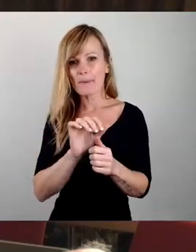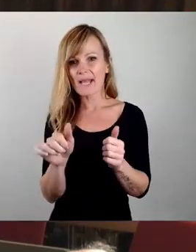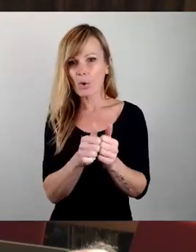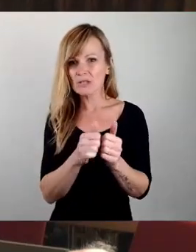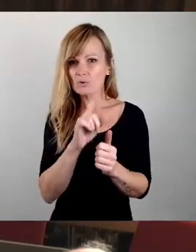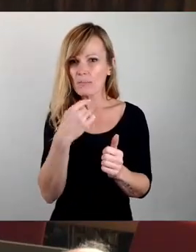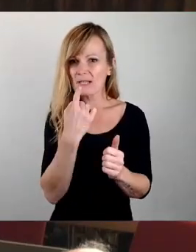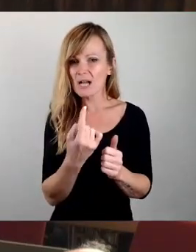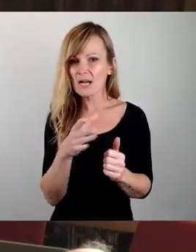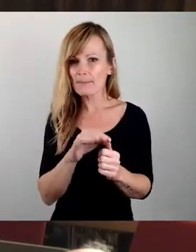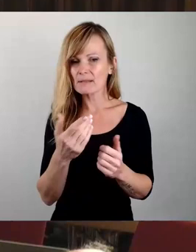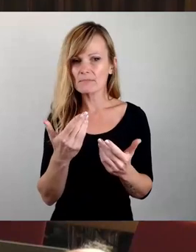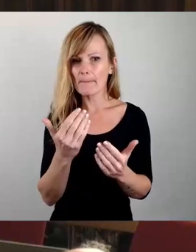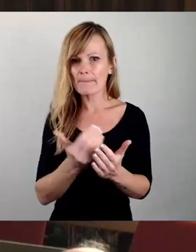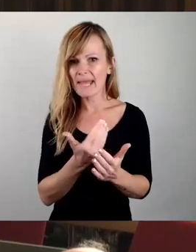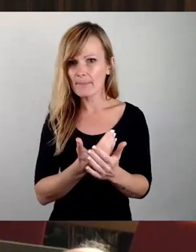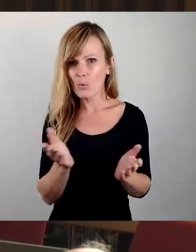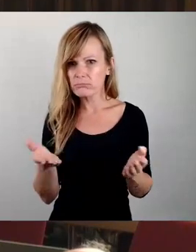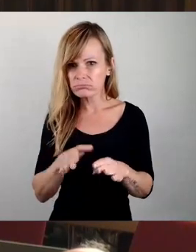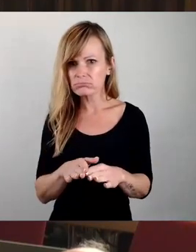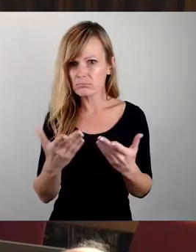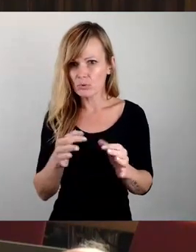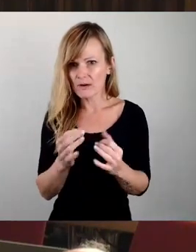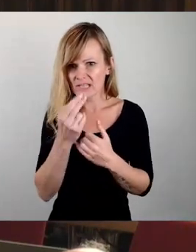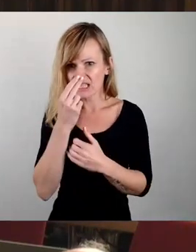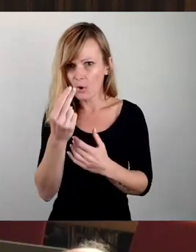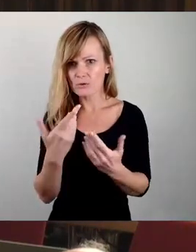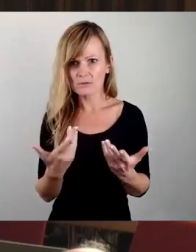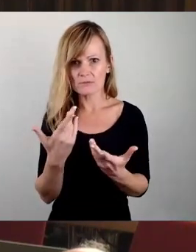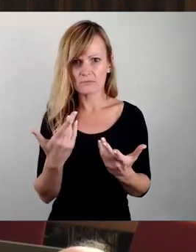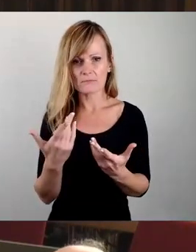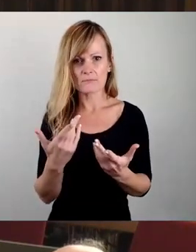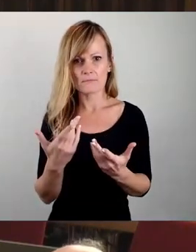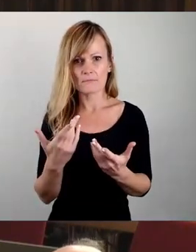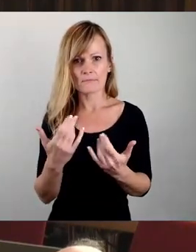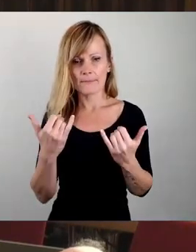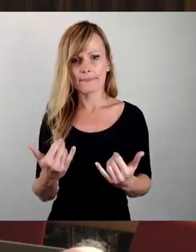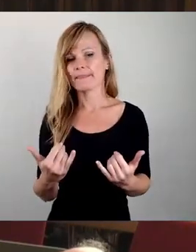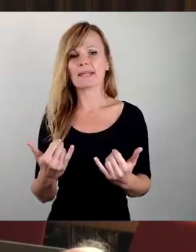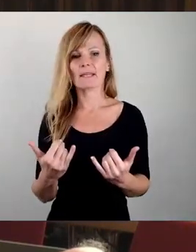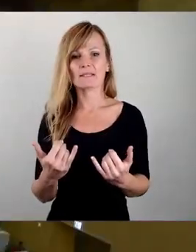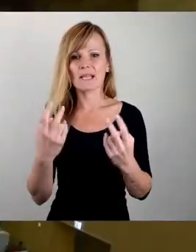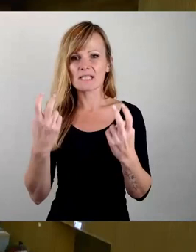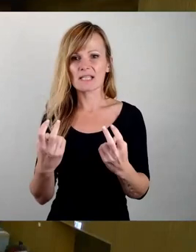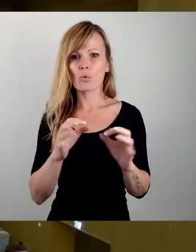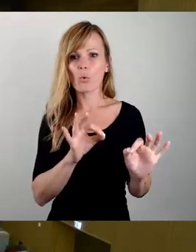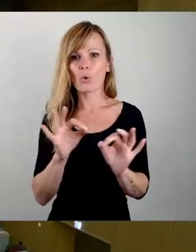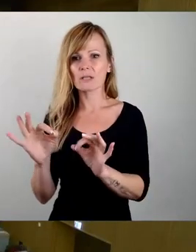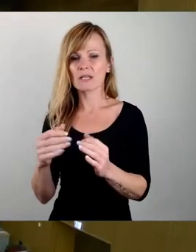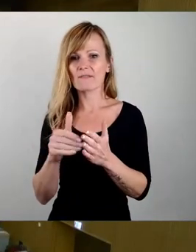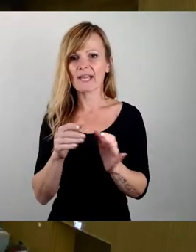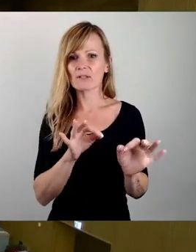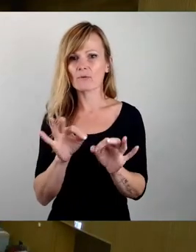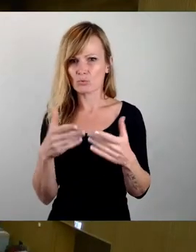mit einer Behebung jetzt zeitnah zu rechnen ist oder wie wir sonst hier die Sitzung geordnet weiterführen können oder ob wir es überhaupt so